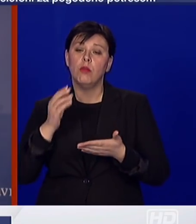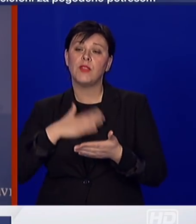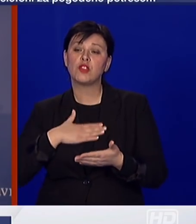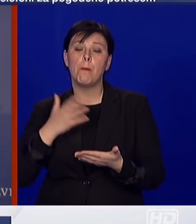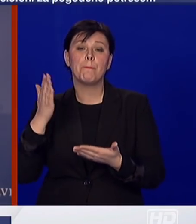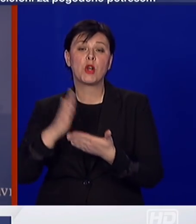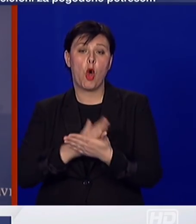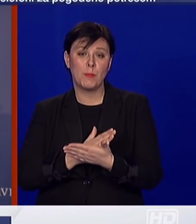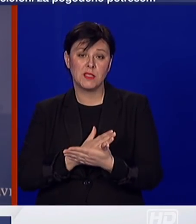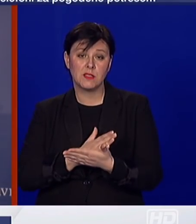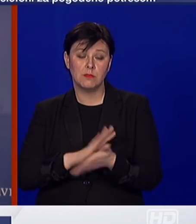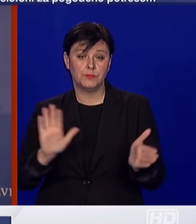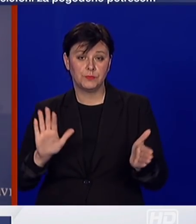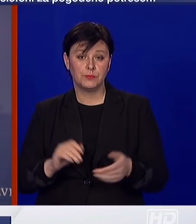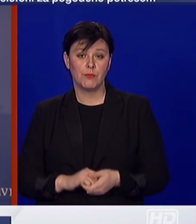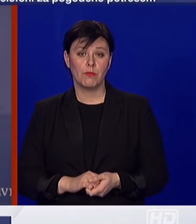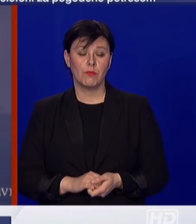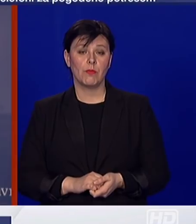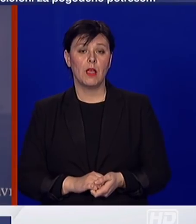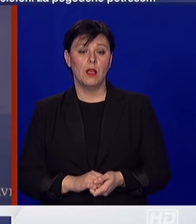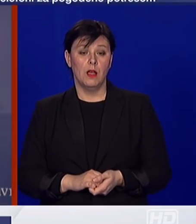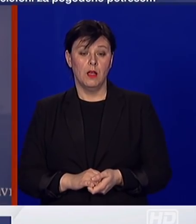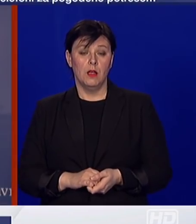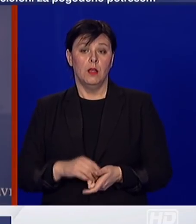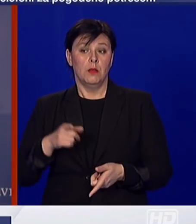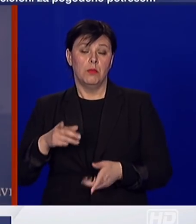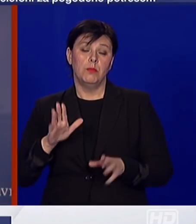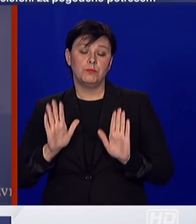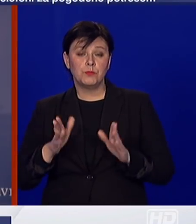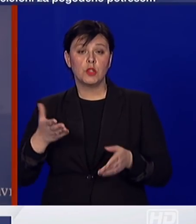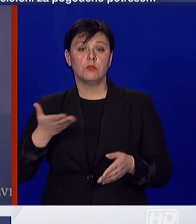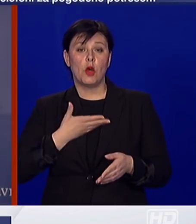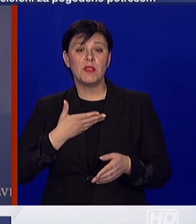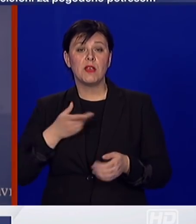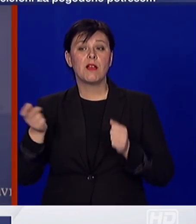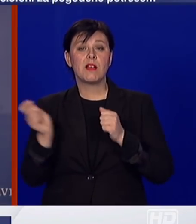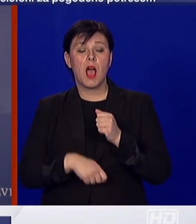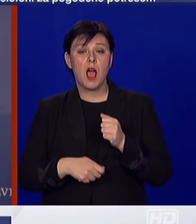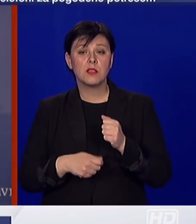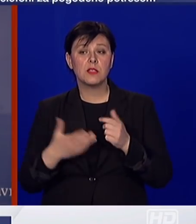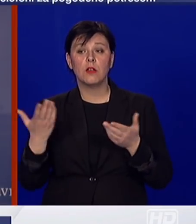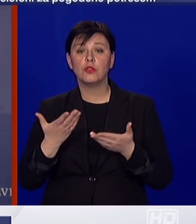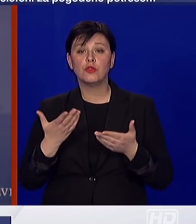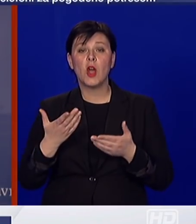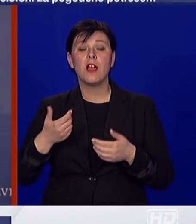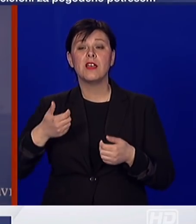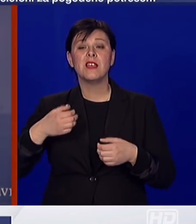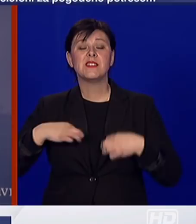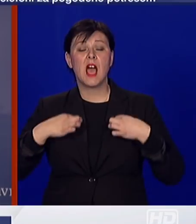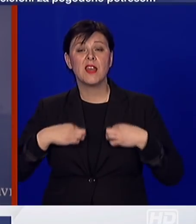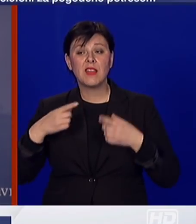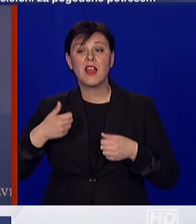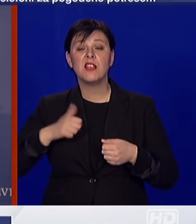na način da će plaćati kazne koje će im raspisati sanitarna inspekcija.